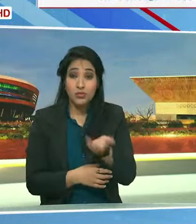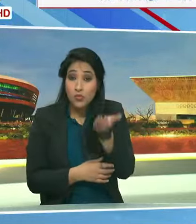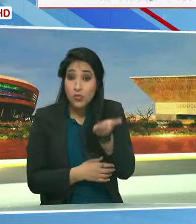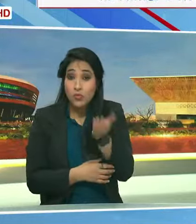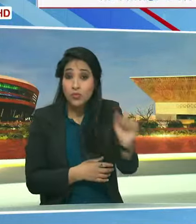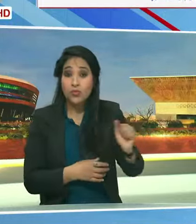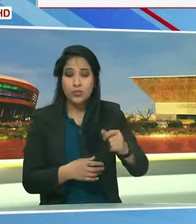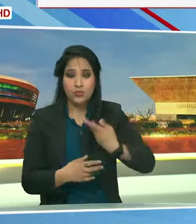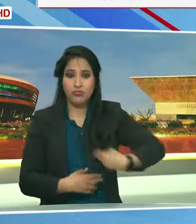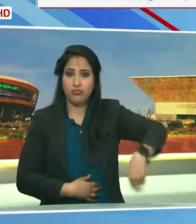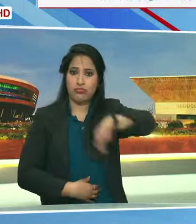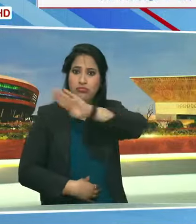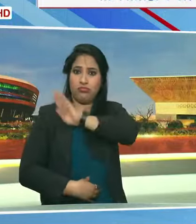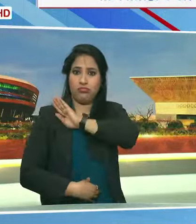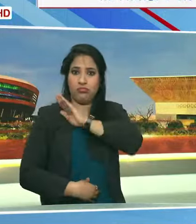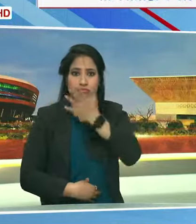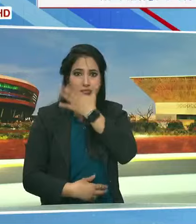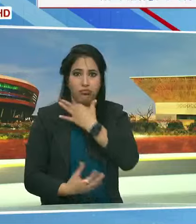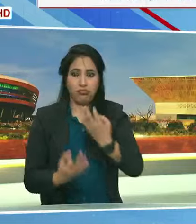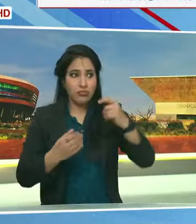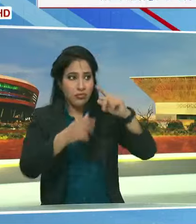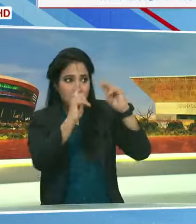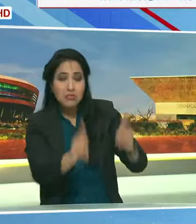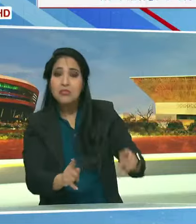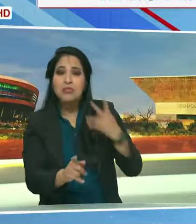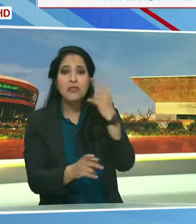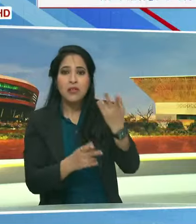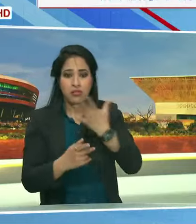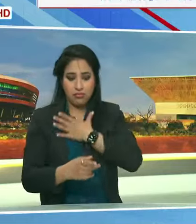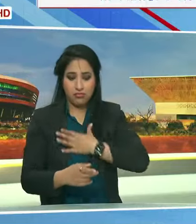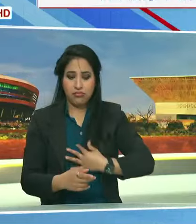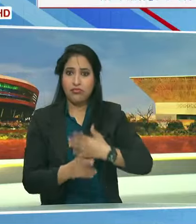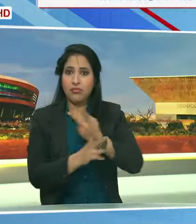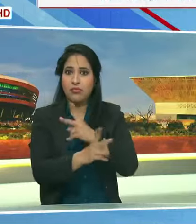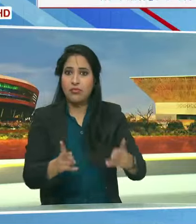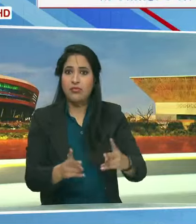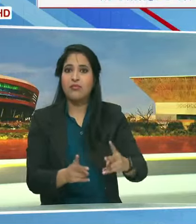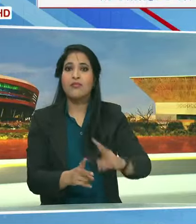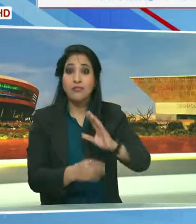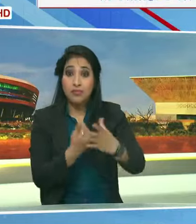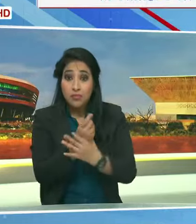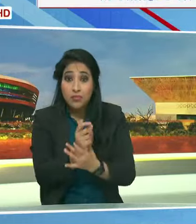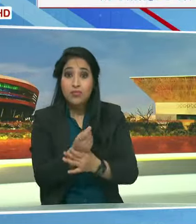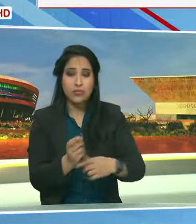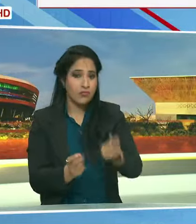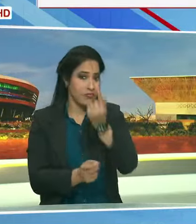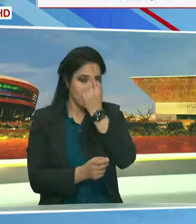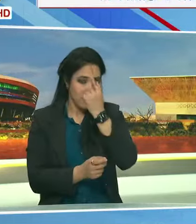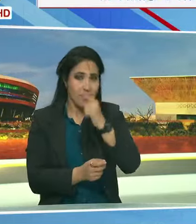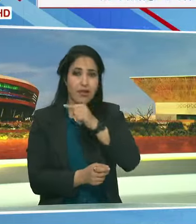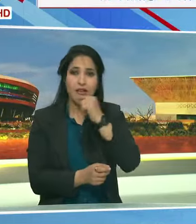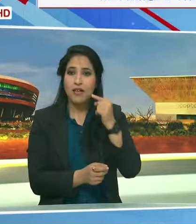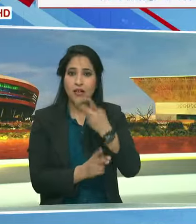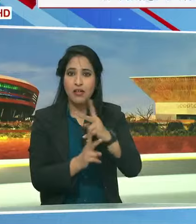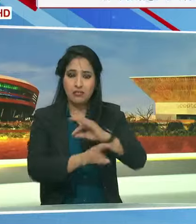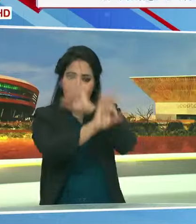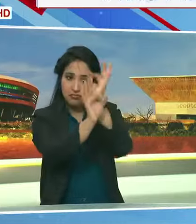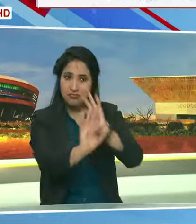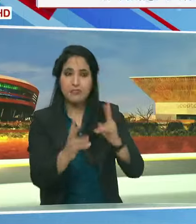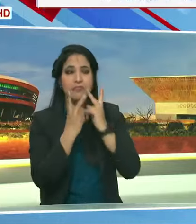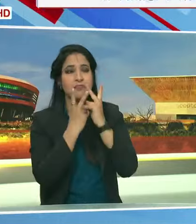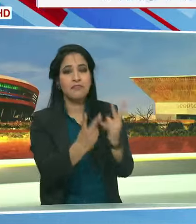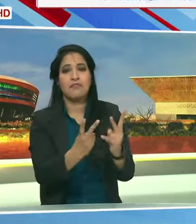साड़ी पहनी थी एक्टरेस ने अपने लुक को सोने के गहने जूड़े और लाल बिंदी से पूरा किया था